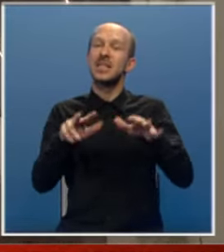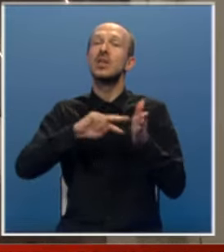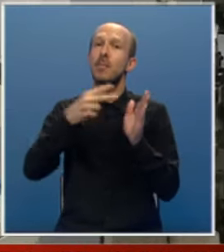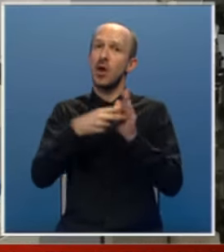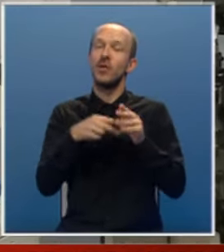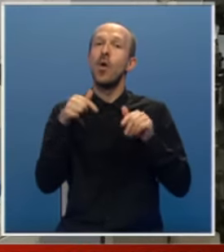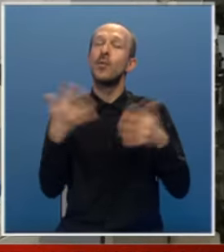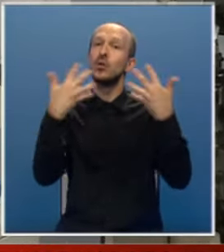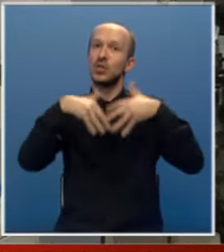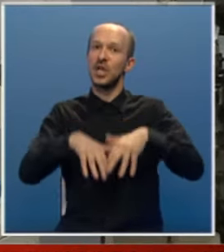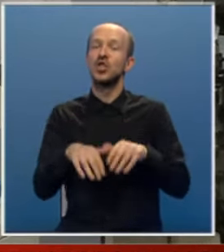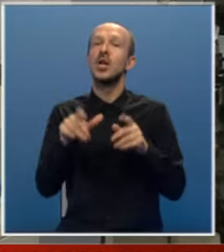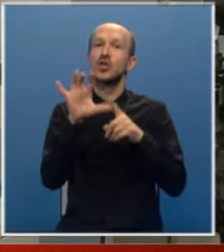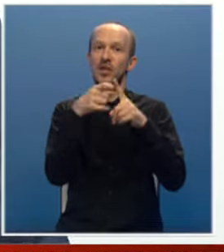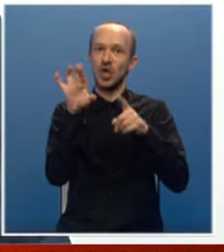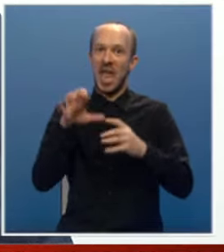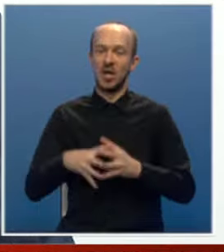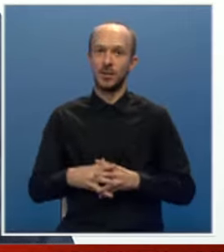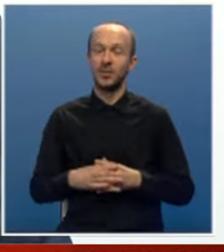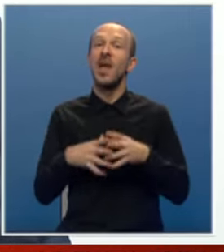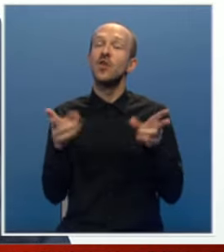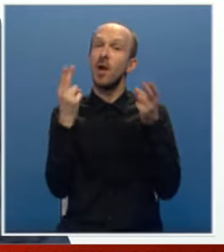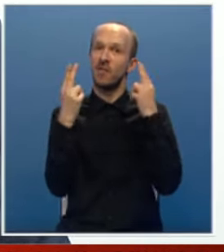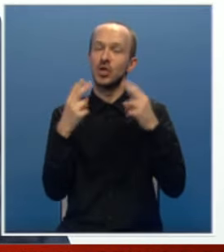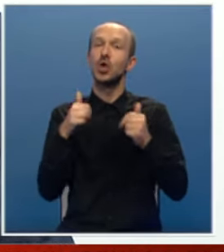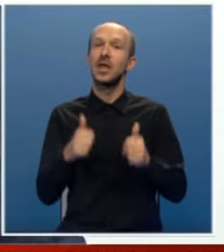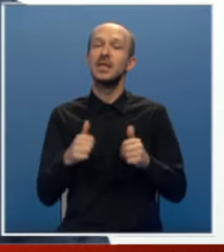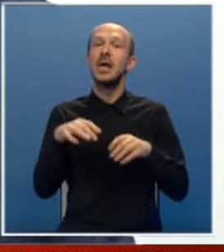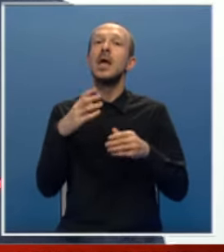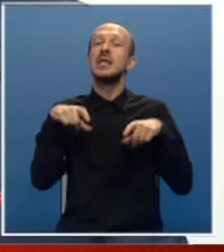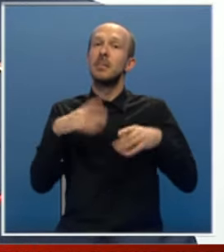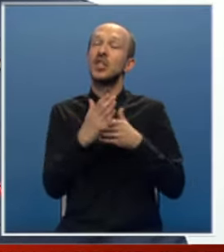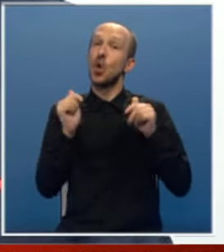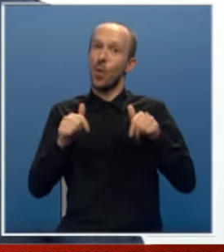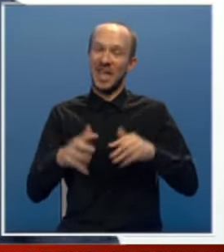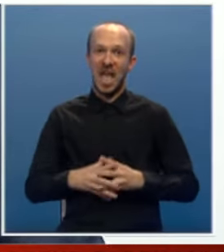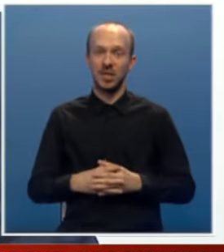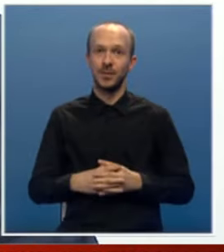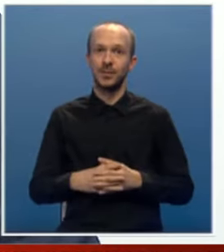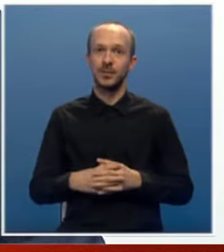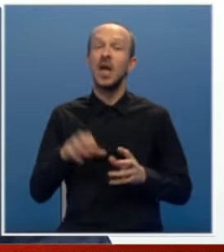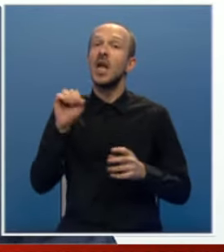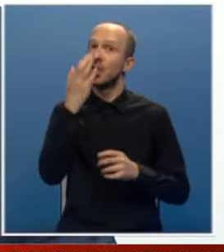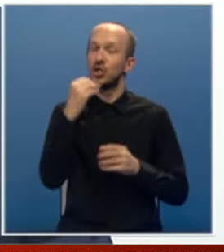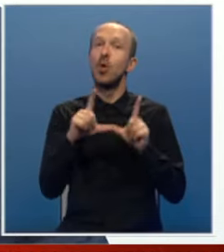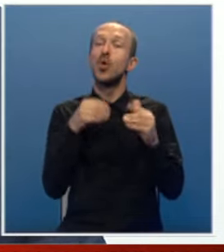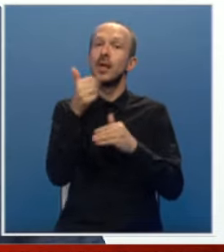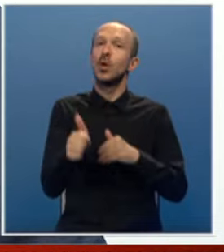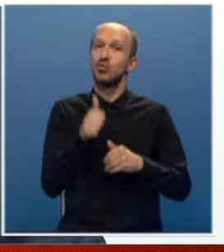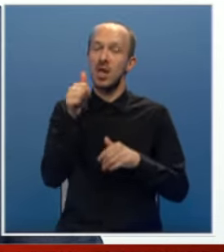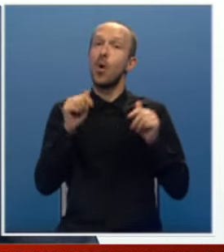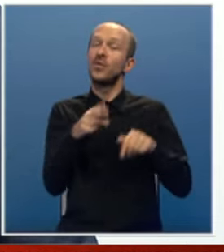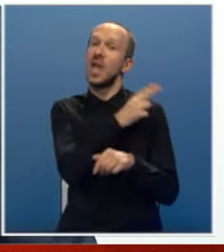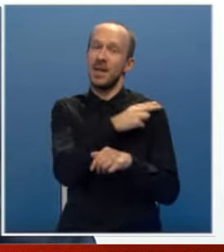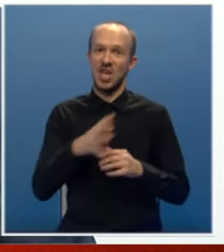planovima ovog preduzeća i Slovačke. Veoma je važno danas saznati biti ovde u činjenici da ćemo u naredni godog dana